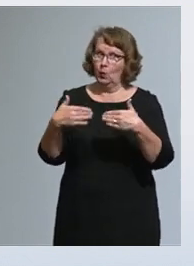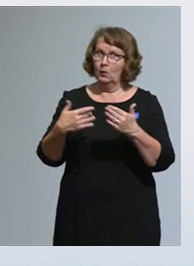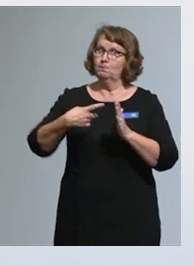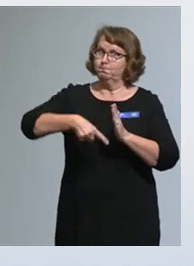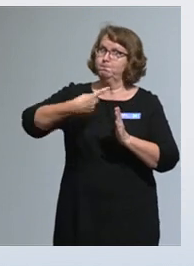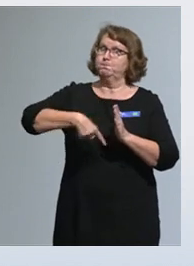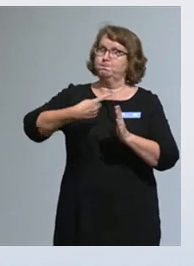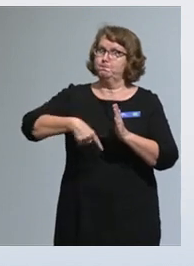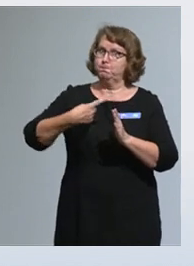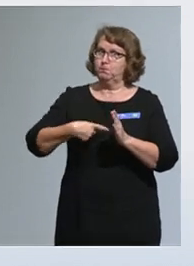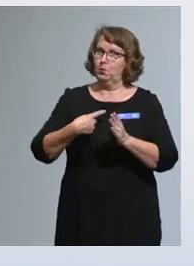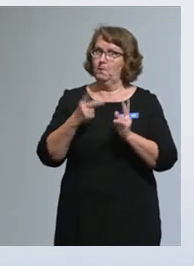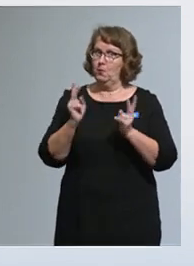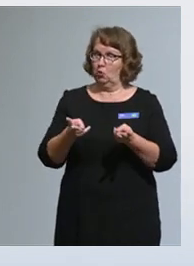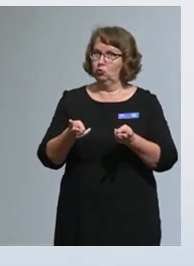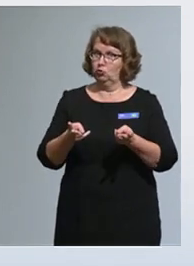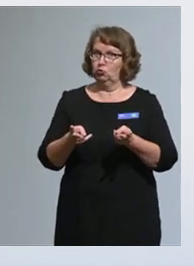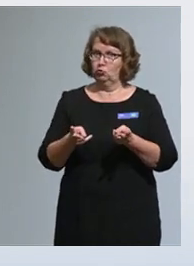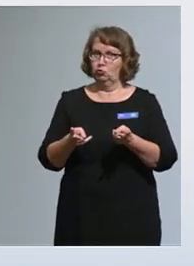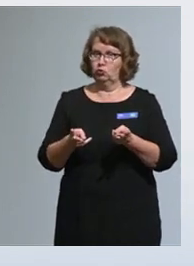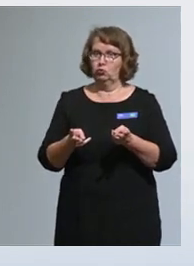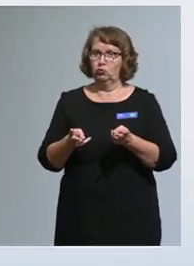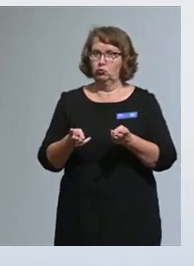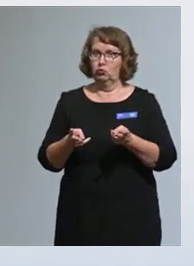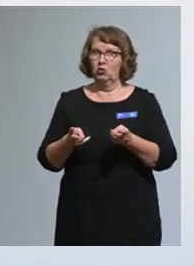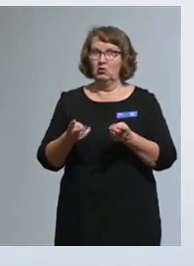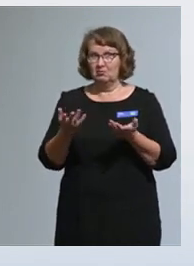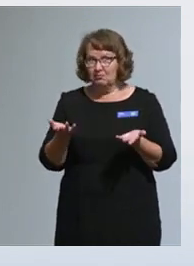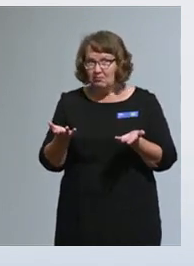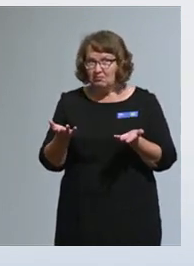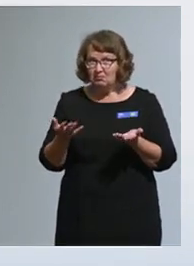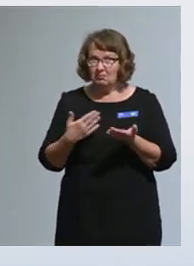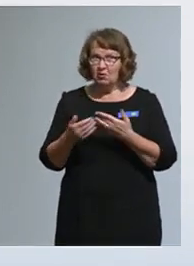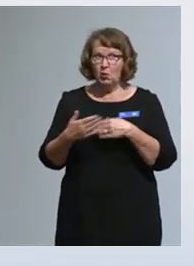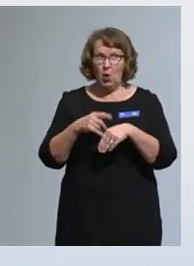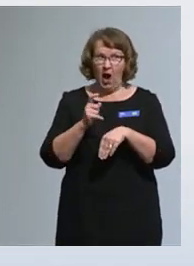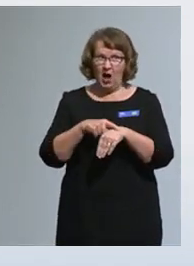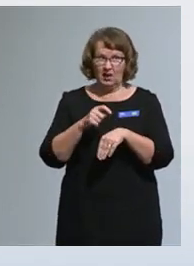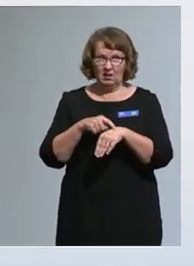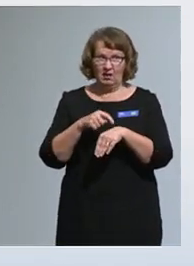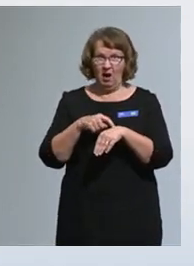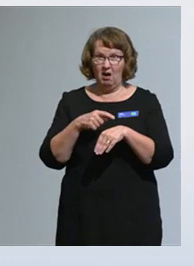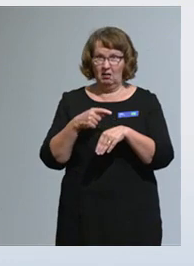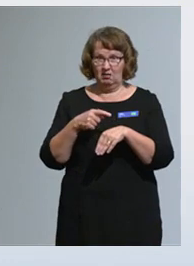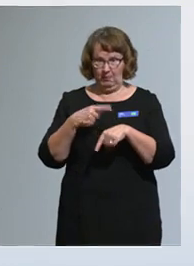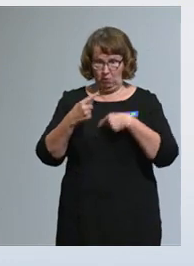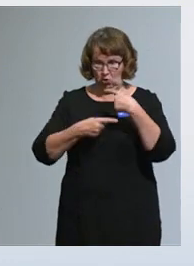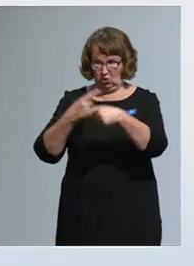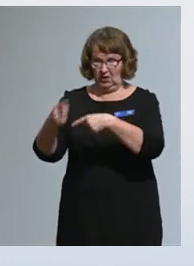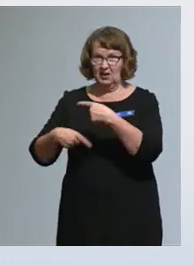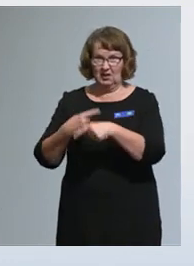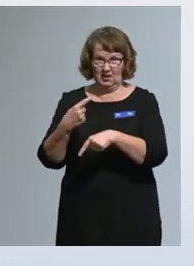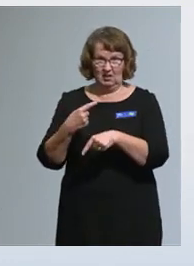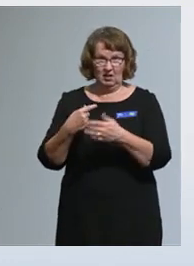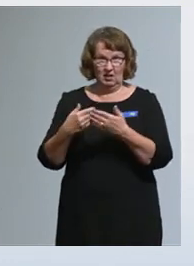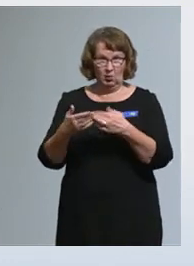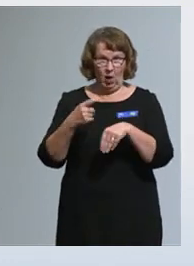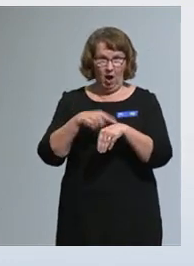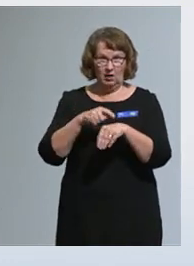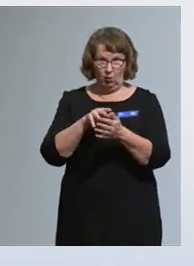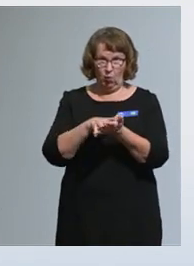sitten voidaan kysyä, että käytetäänkö sitä työaikaa sitten siinä prosessissa oikeisiin asioihin tällä hetkellä.